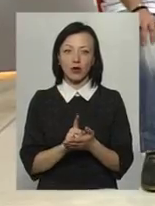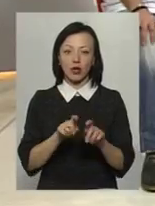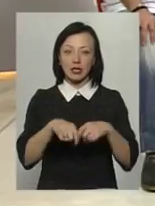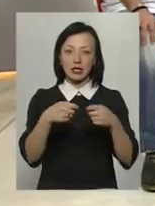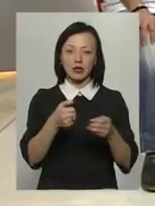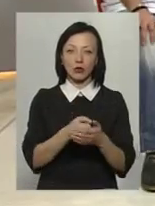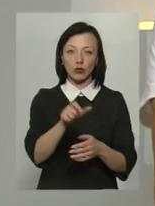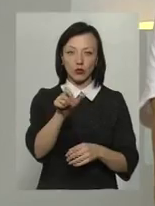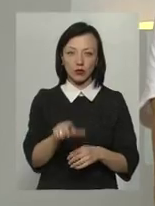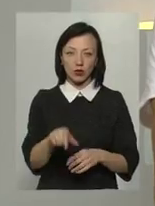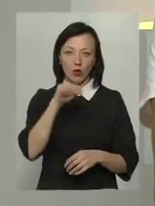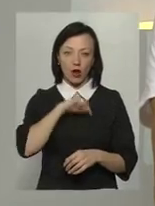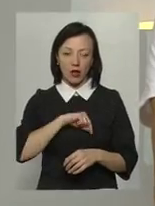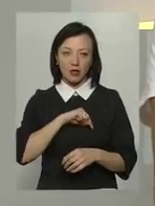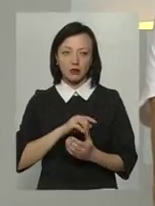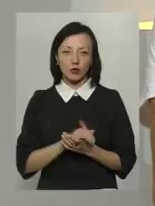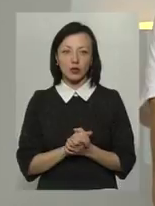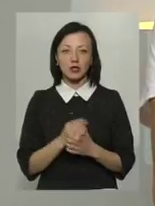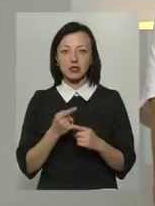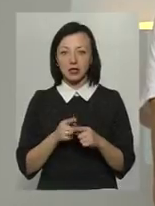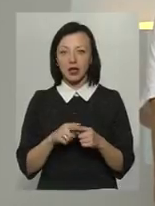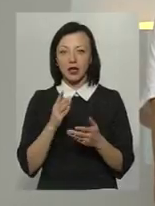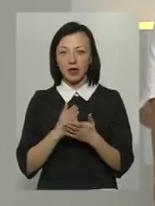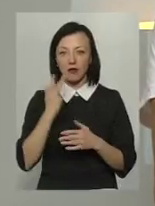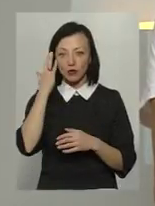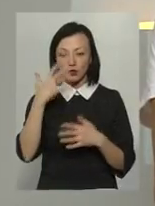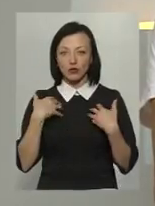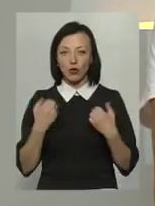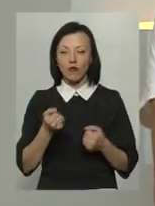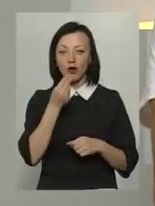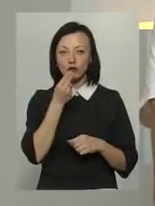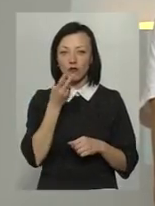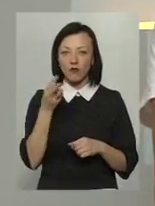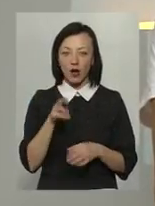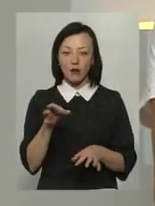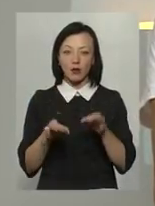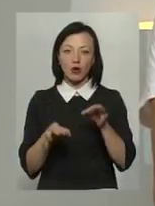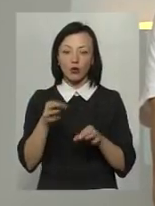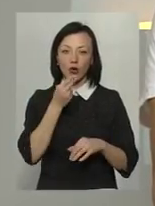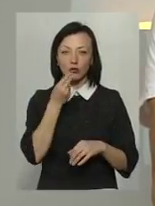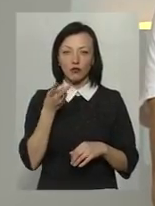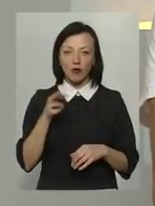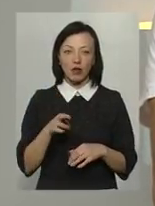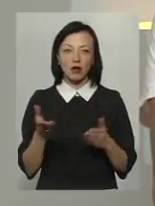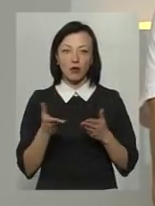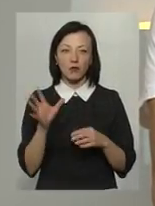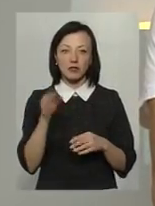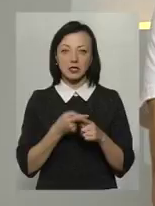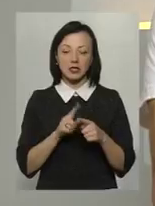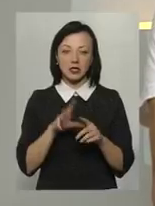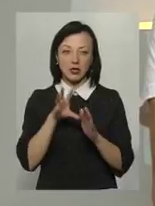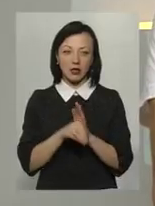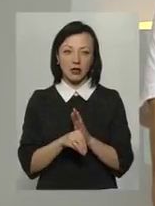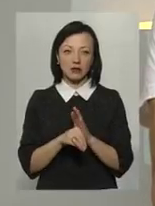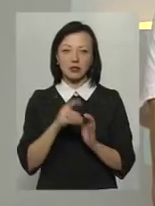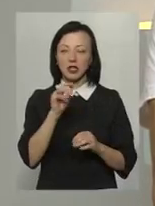споживача, тобто для людського організму. Це і є філософія того здорового харчування, природнього харчування, в якому все це закладено